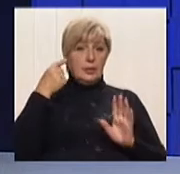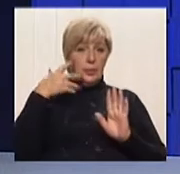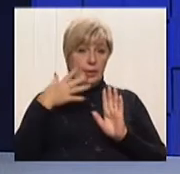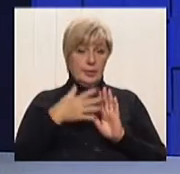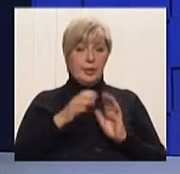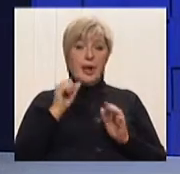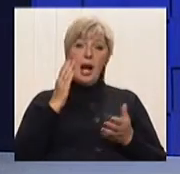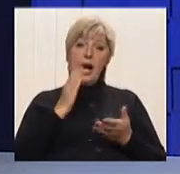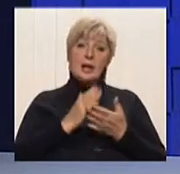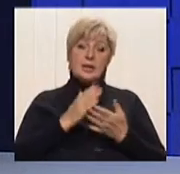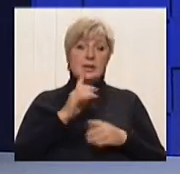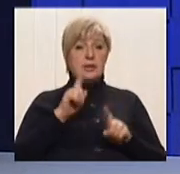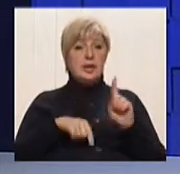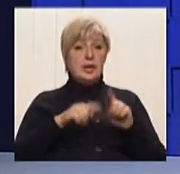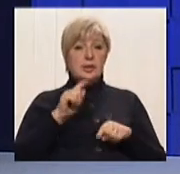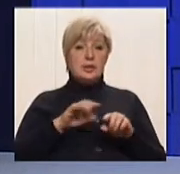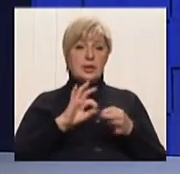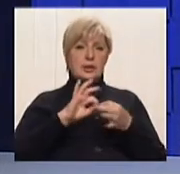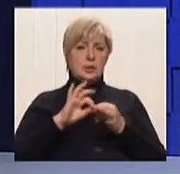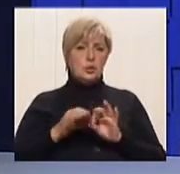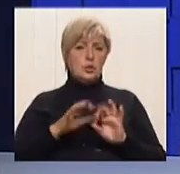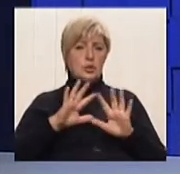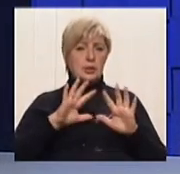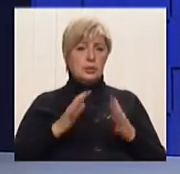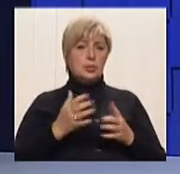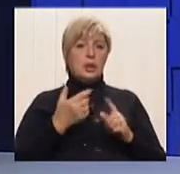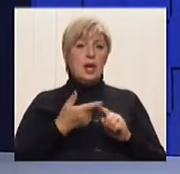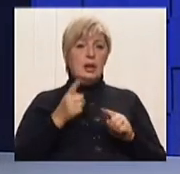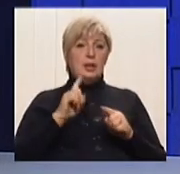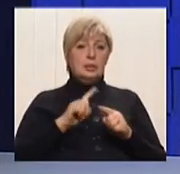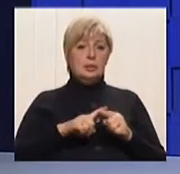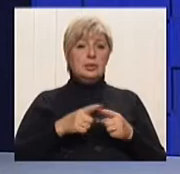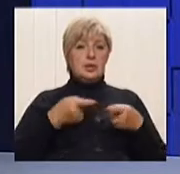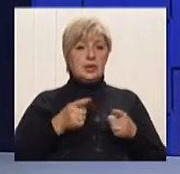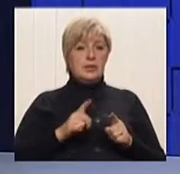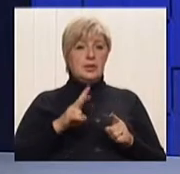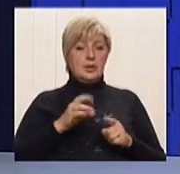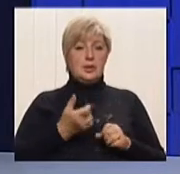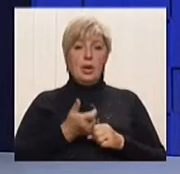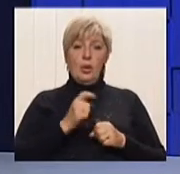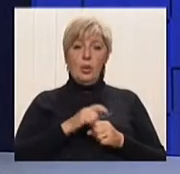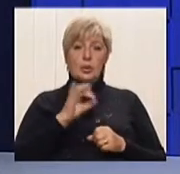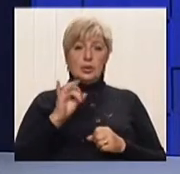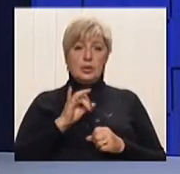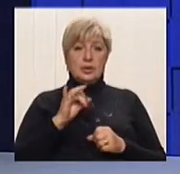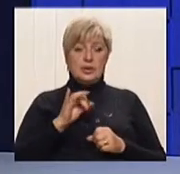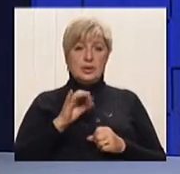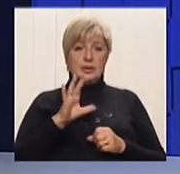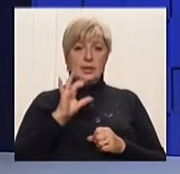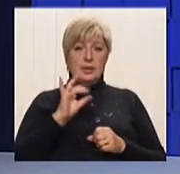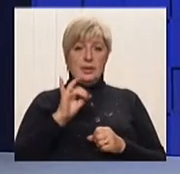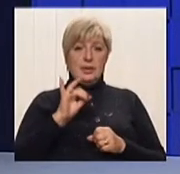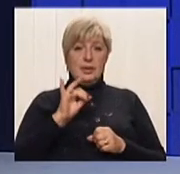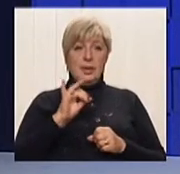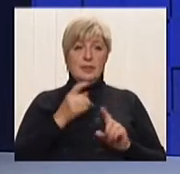розуміти. А є якісь сложні случаї, які дійсно, скажімо так, дуже інтересні. І при чому, в зв'язімося